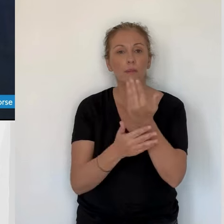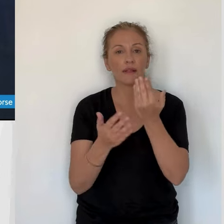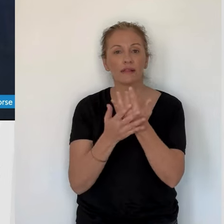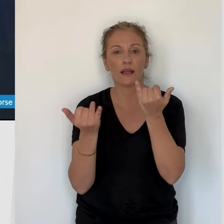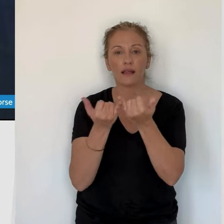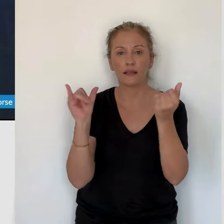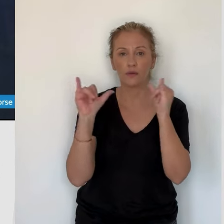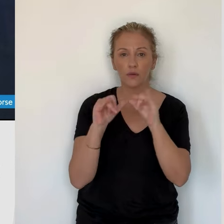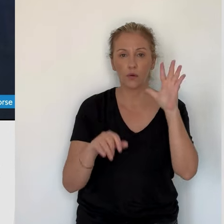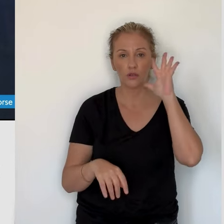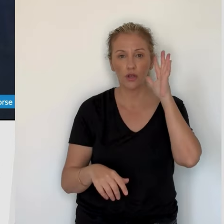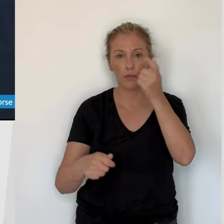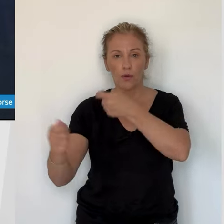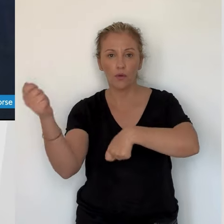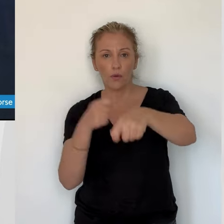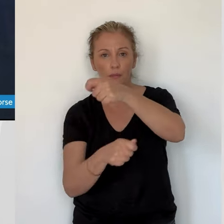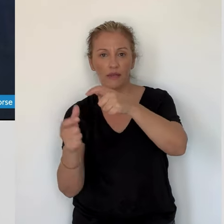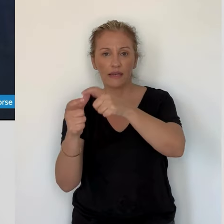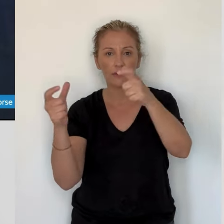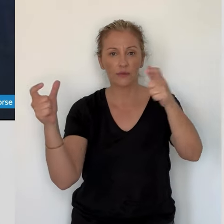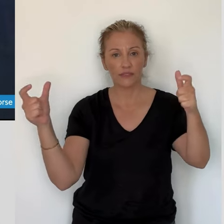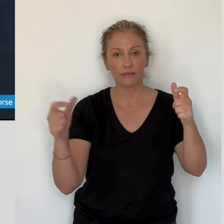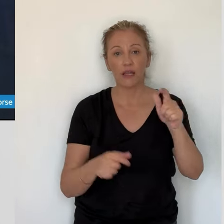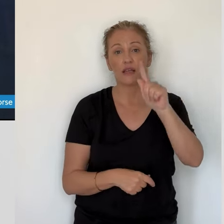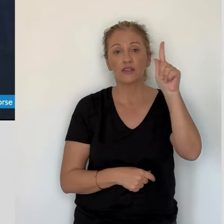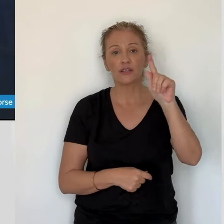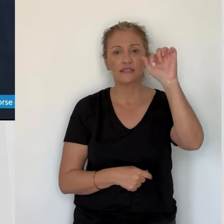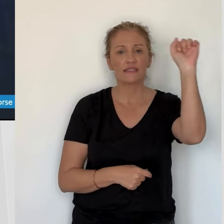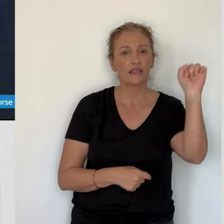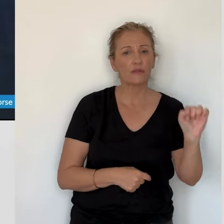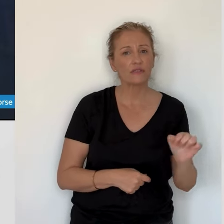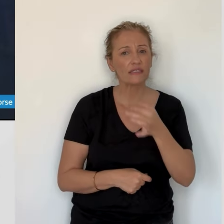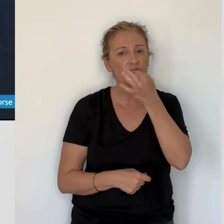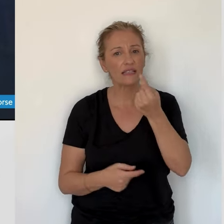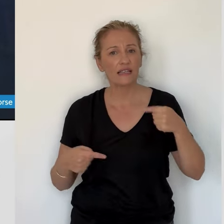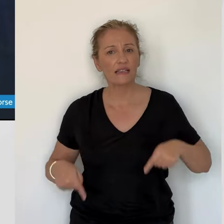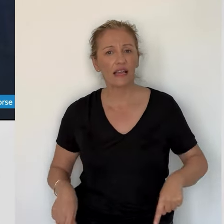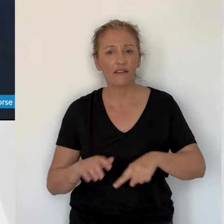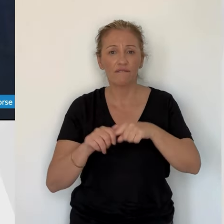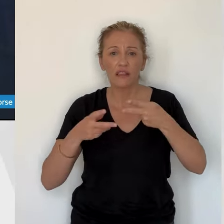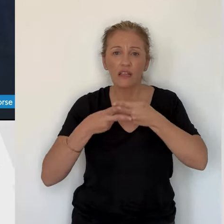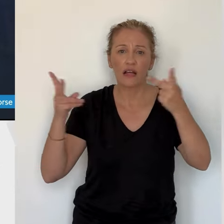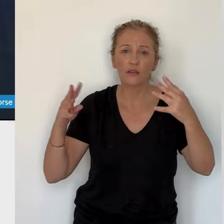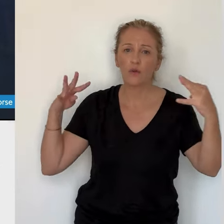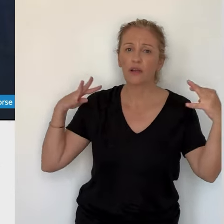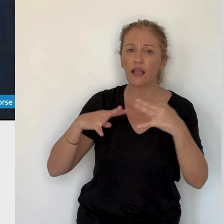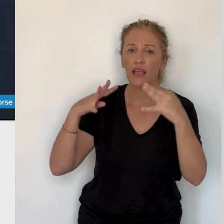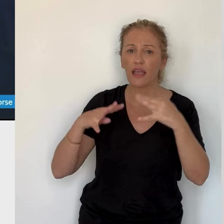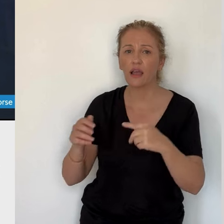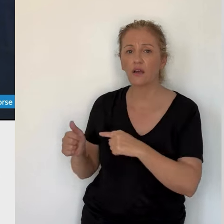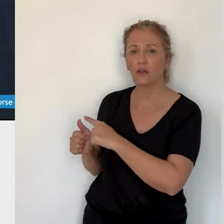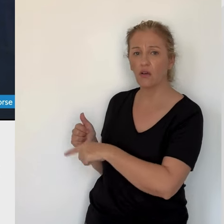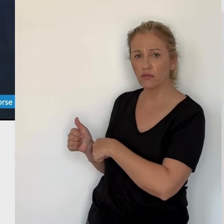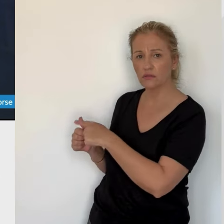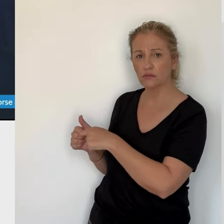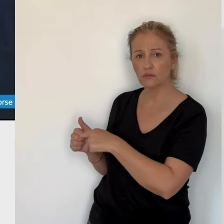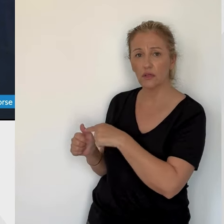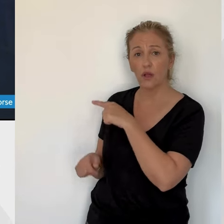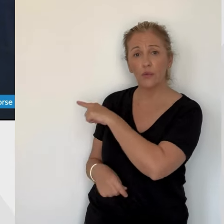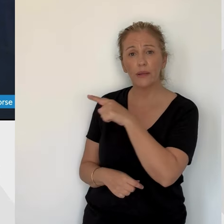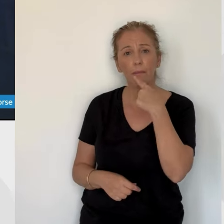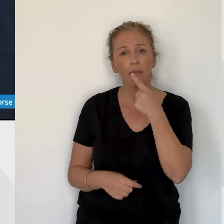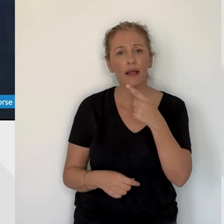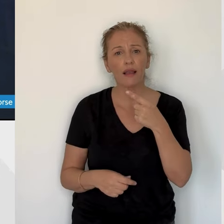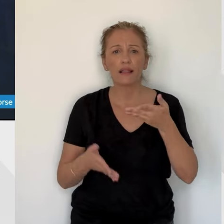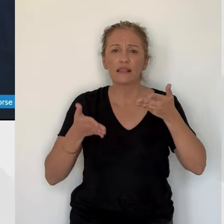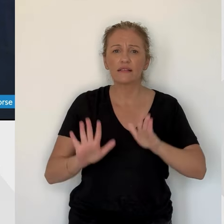Une déclaration de guerre à la Corse, ce sont les mots de Gilles Siméonis ce matin lors d'une assemblée générale de la Chambre de Commerce et